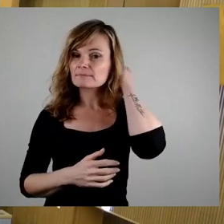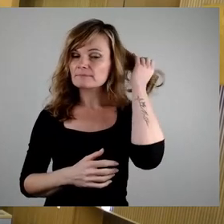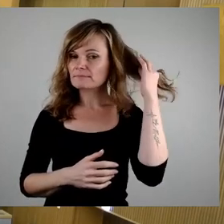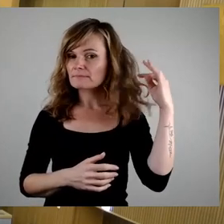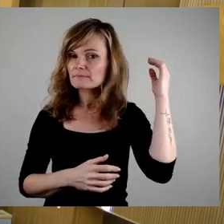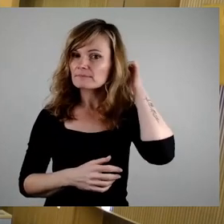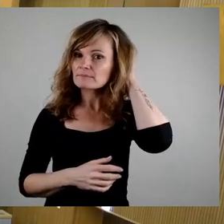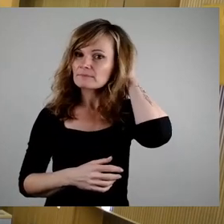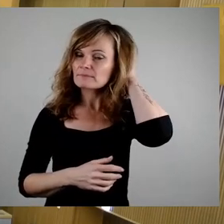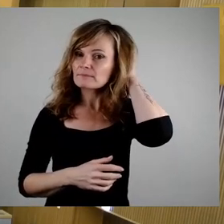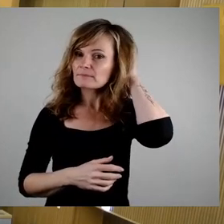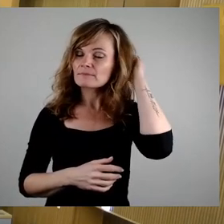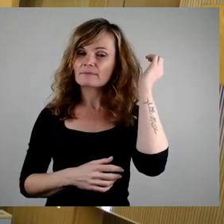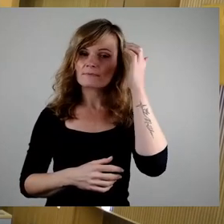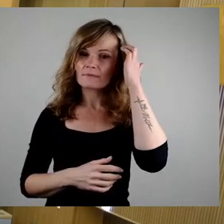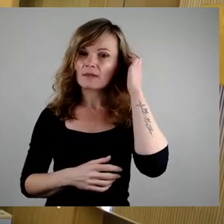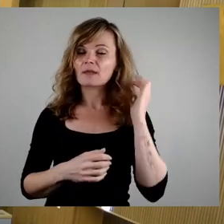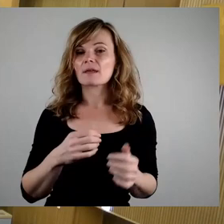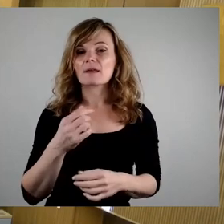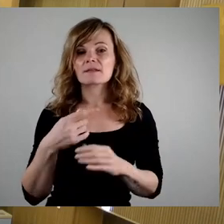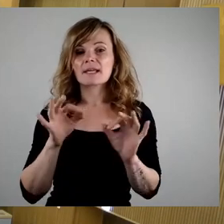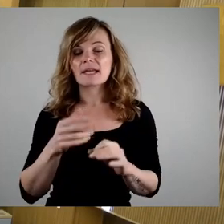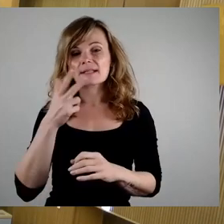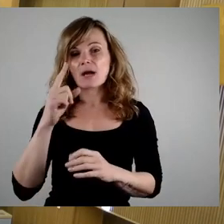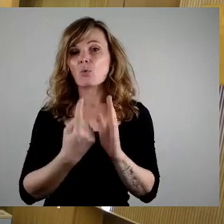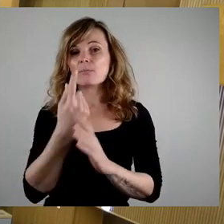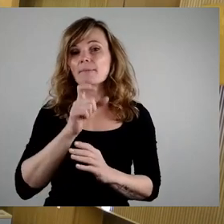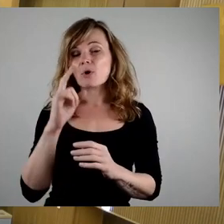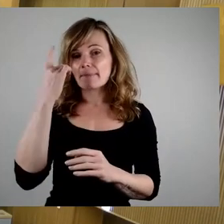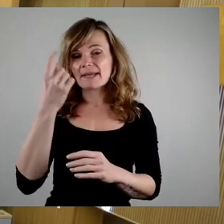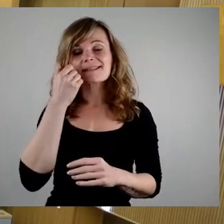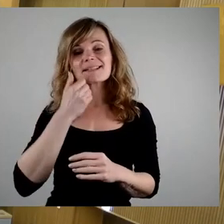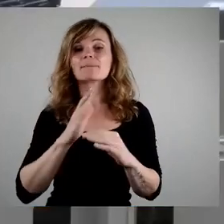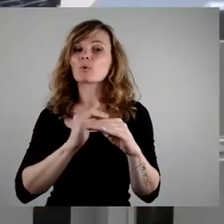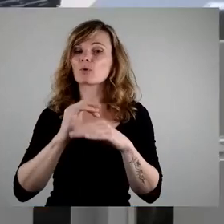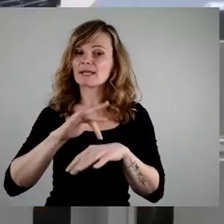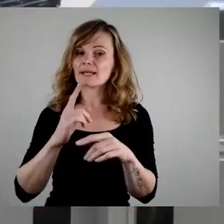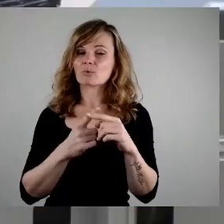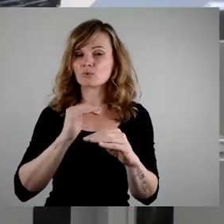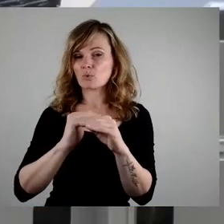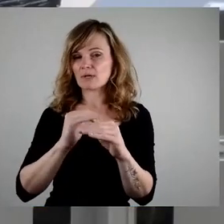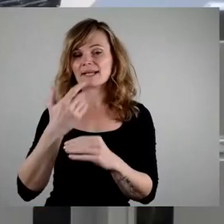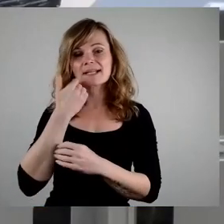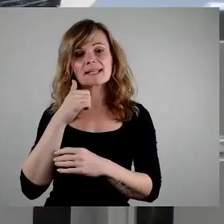Sehr geehrter Oberbürgermeister, liebe Kolleginnen und Kollegen, liebe Zuhörende.